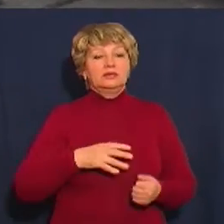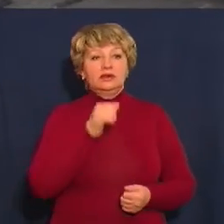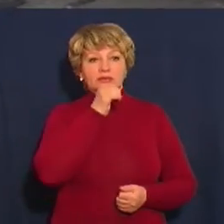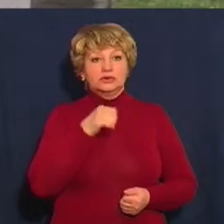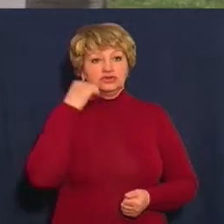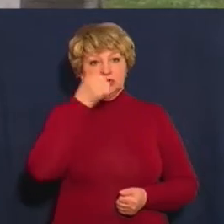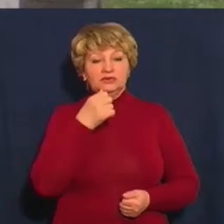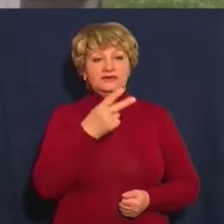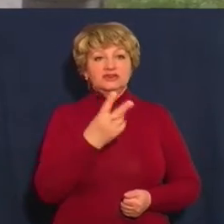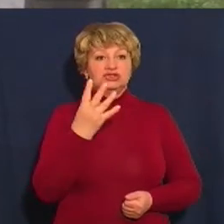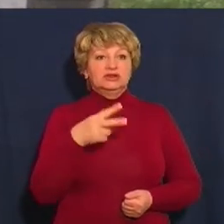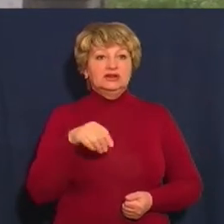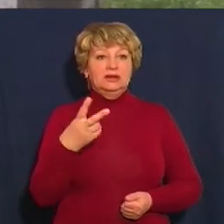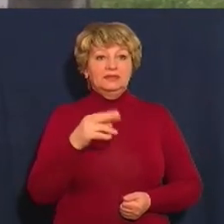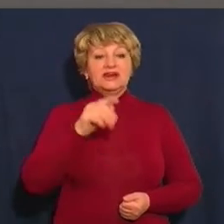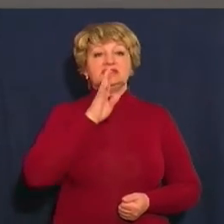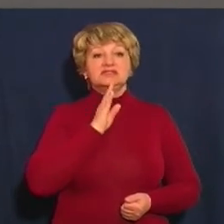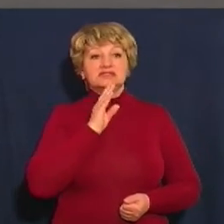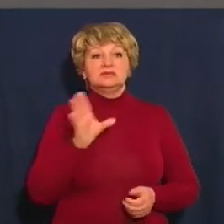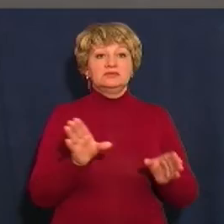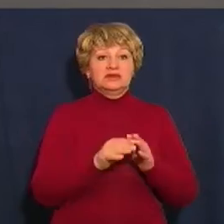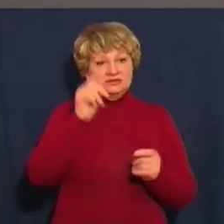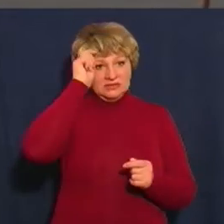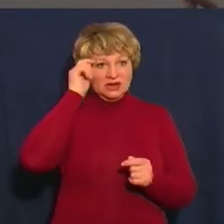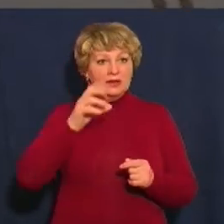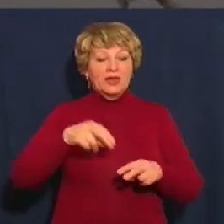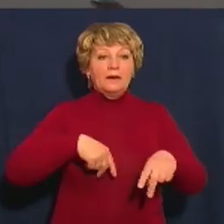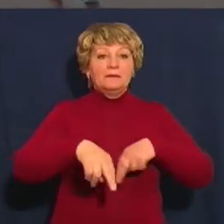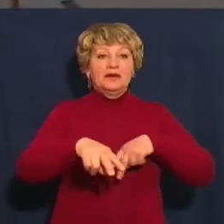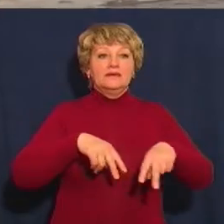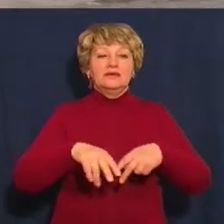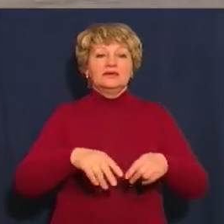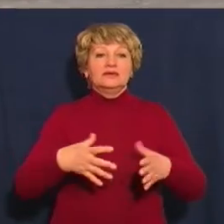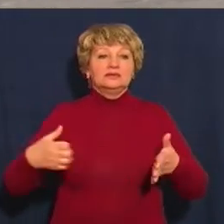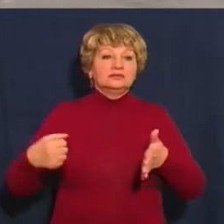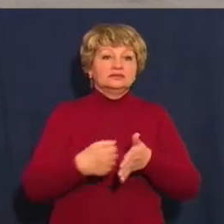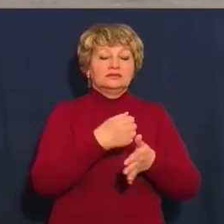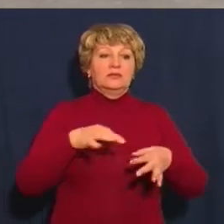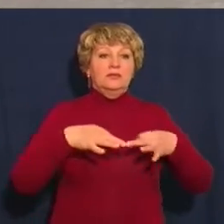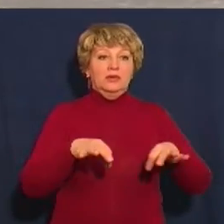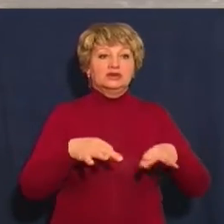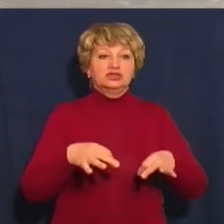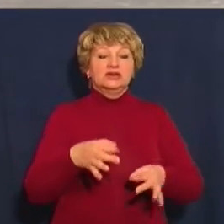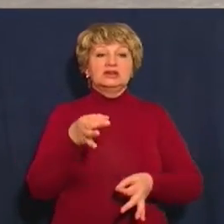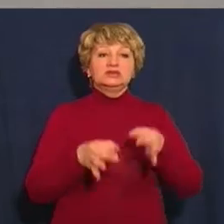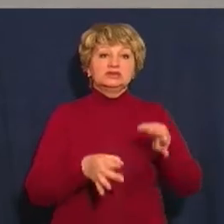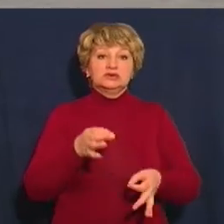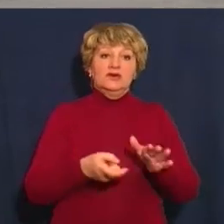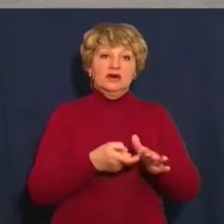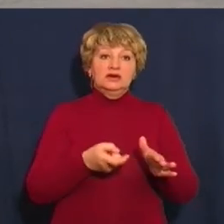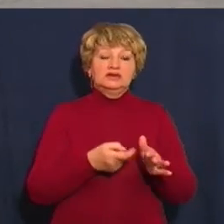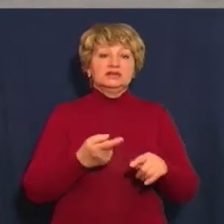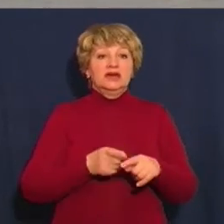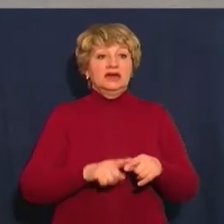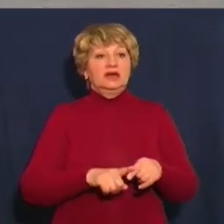липня. На жінку і хлопчика на пішохідному переході наїхав Фіат, якого вдарив БМВ. Досудове розслідування цієї дорожньо